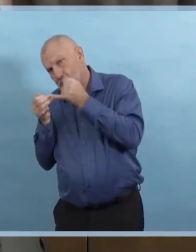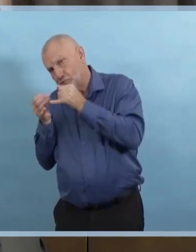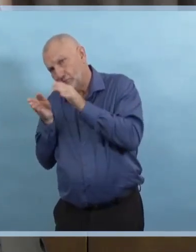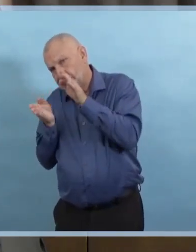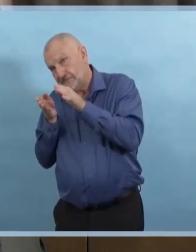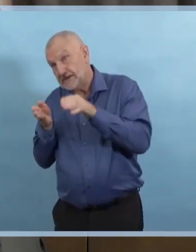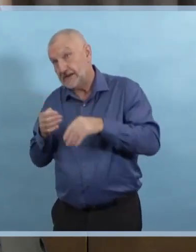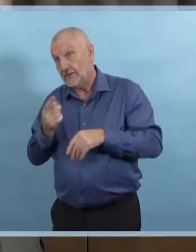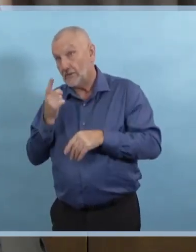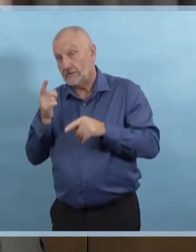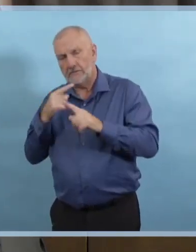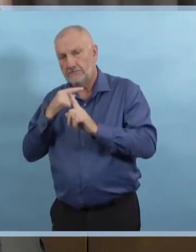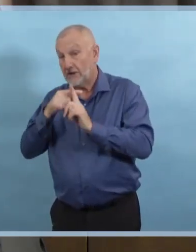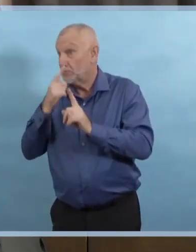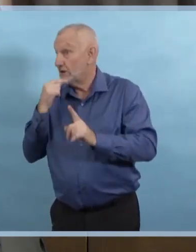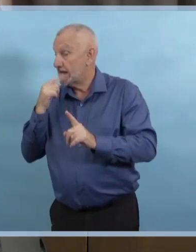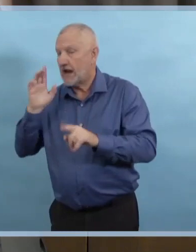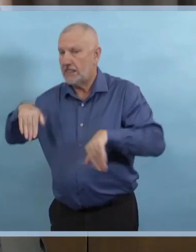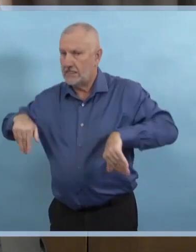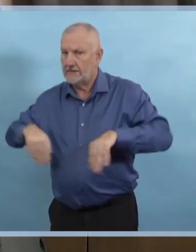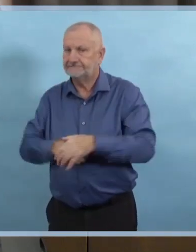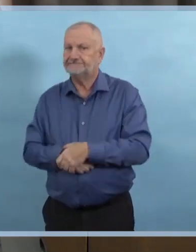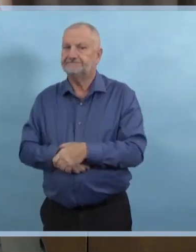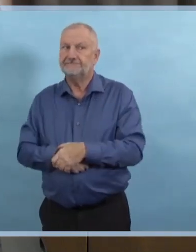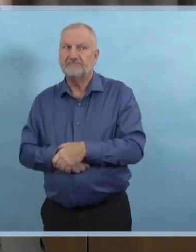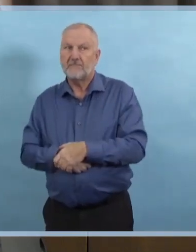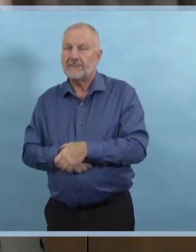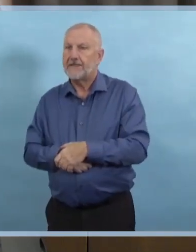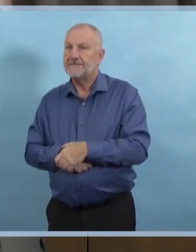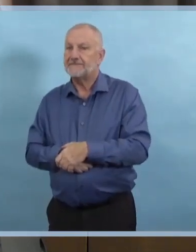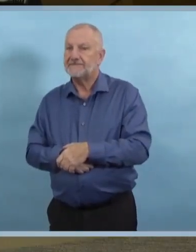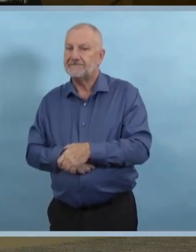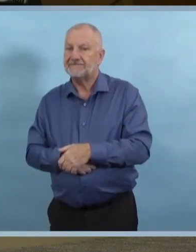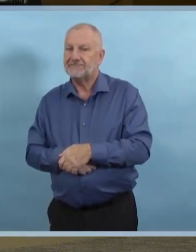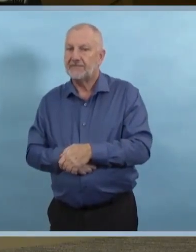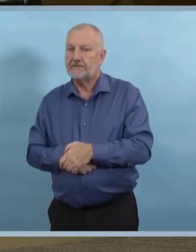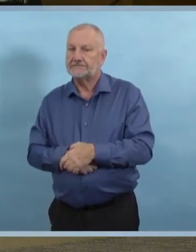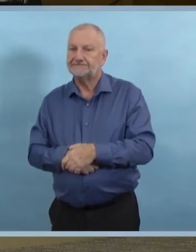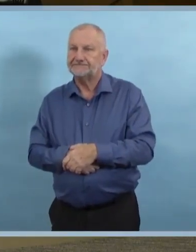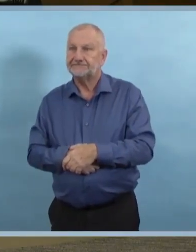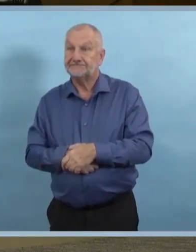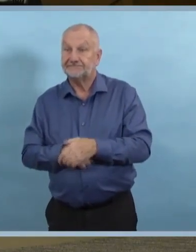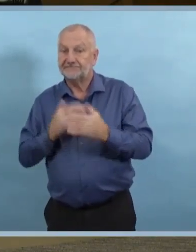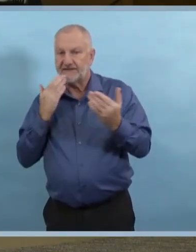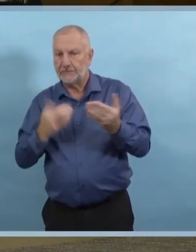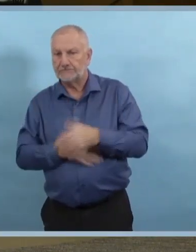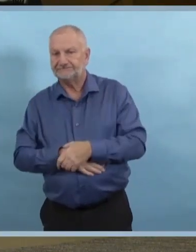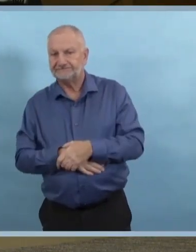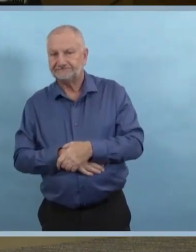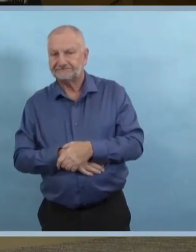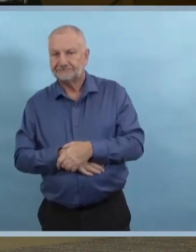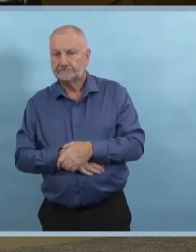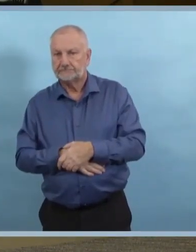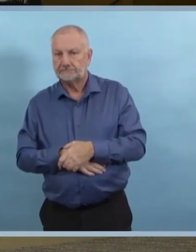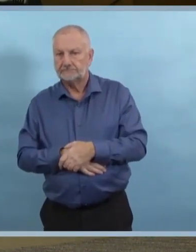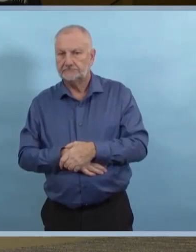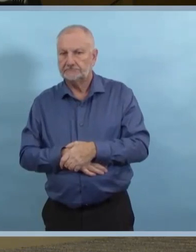Merci. J'avais espéré avoir un peu de clarté sur quels hôpitaux avaient des